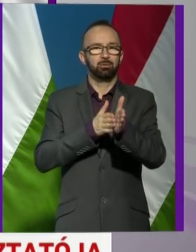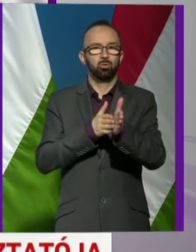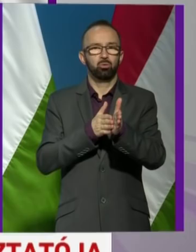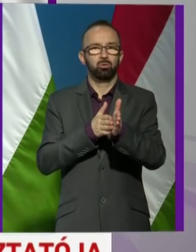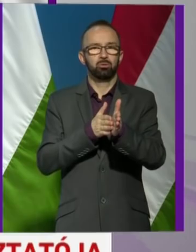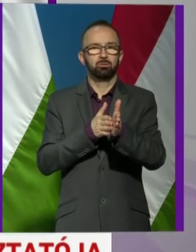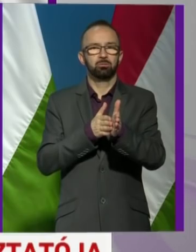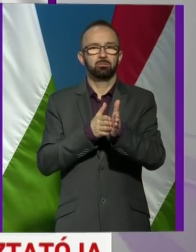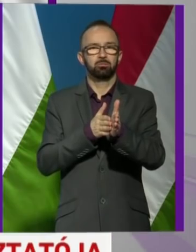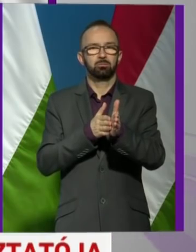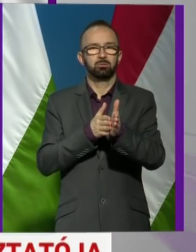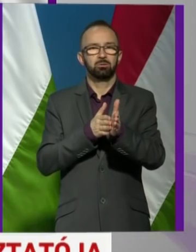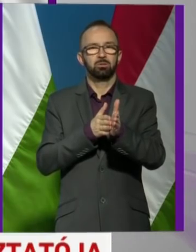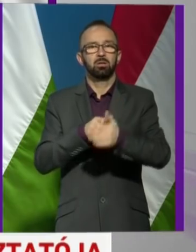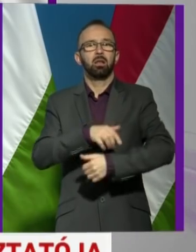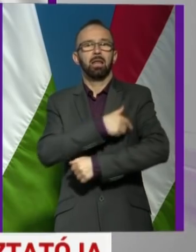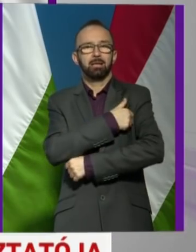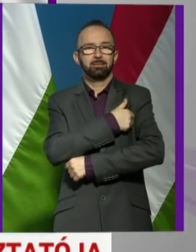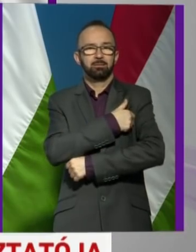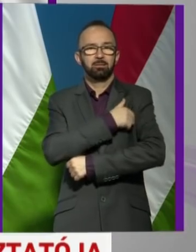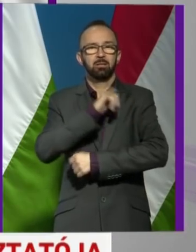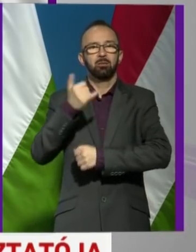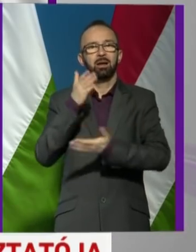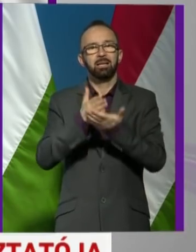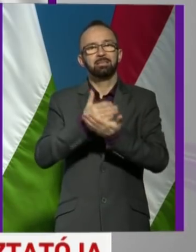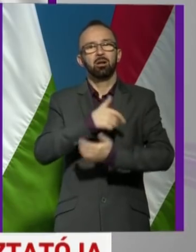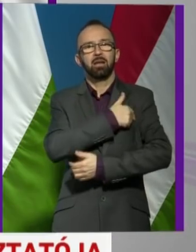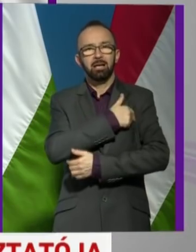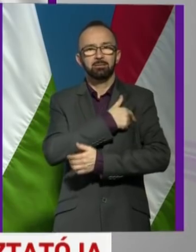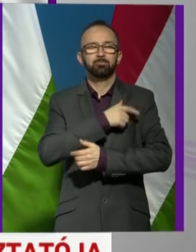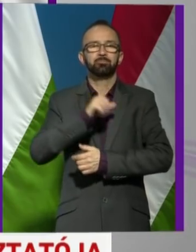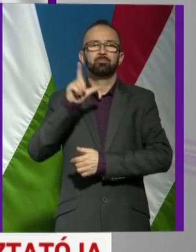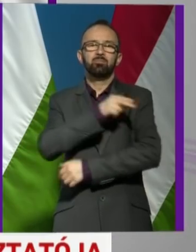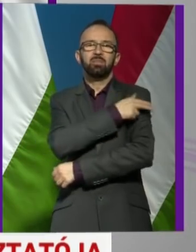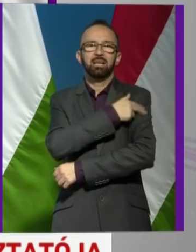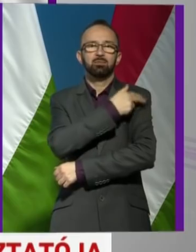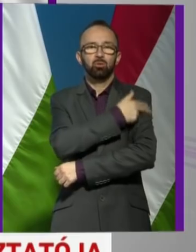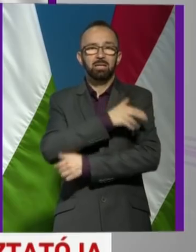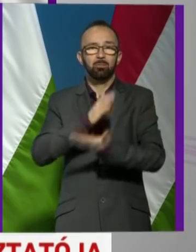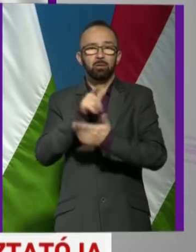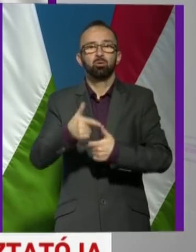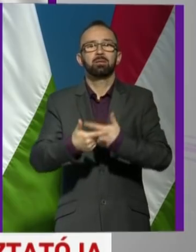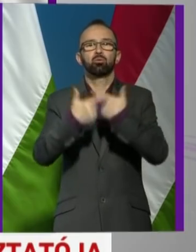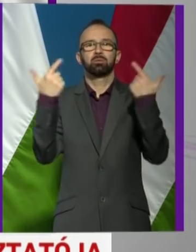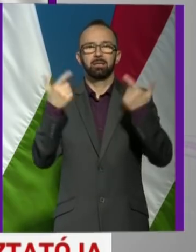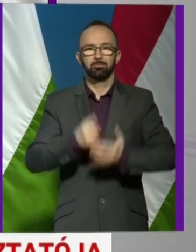a Láza, és már ez a László kórházban került felfedésre.